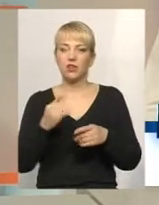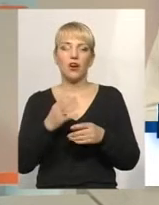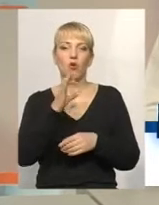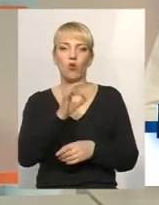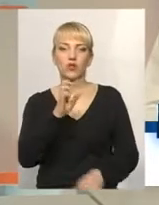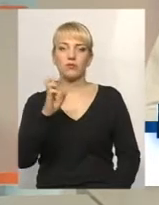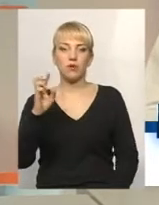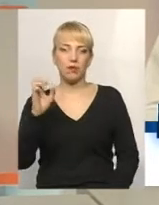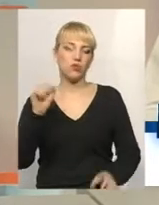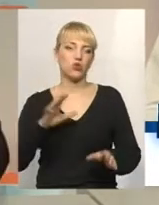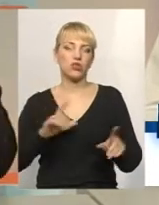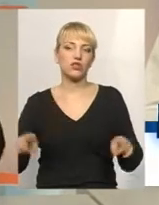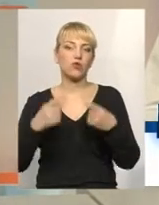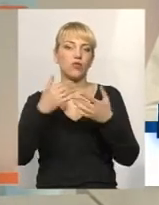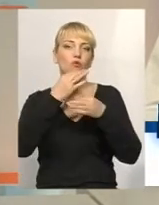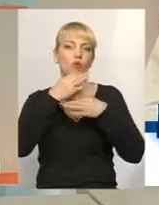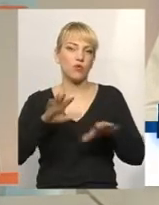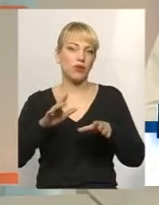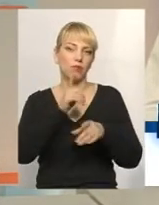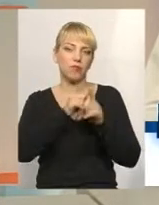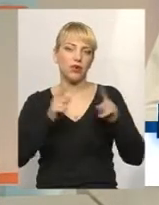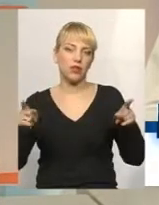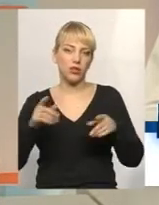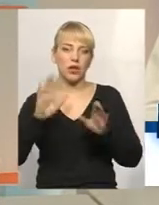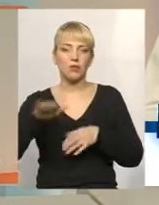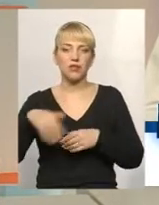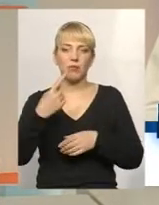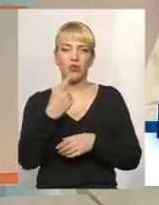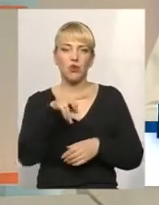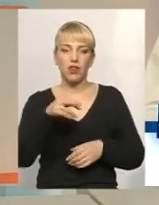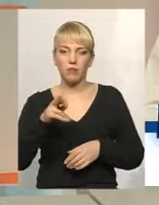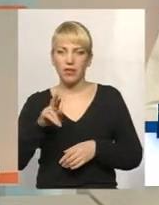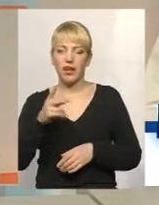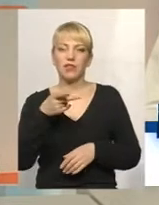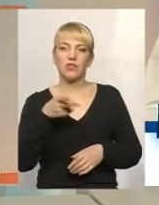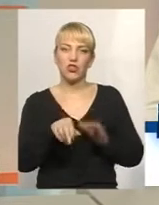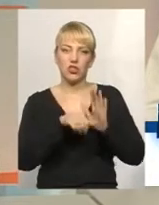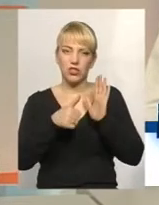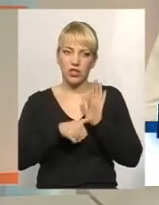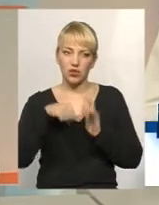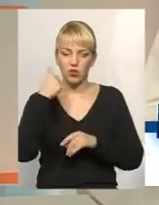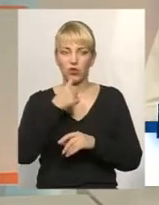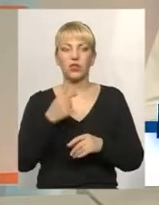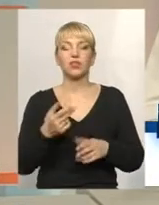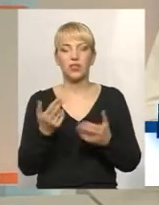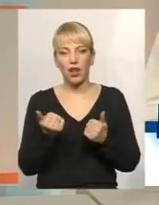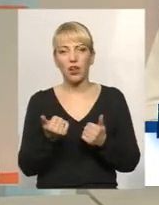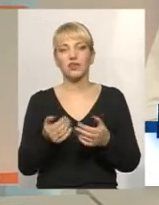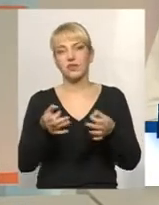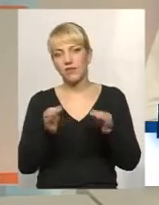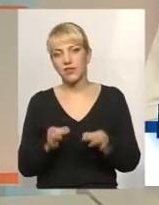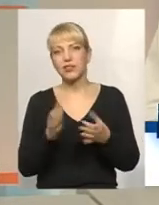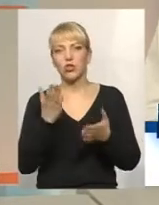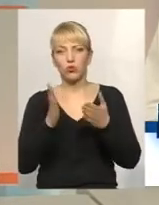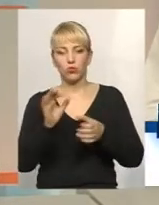створюватись в будь-який період і після 1 липня 2016 року. Єдине, да, звісно, якщо буде